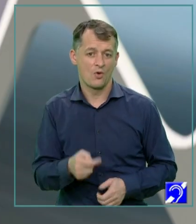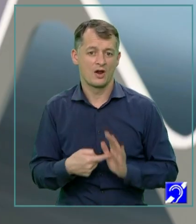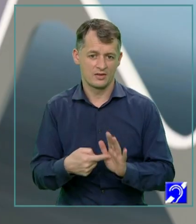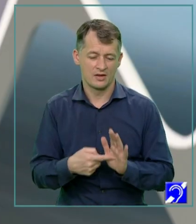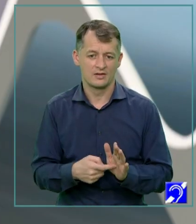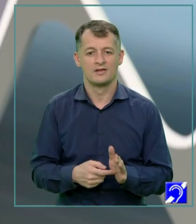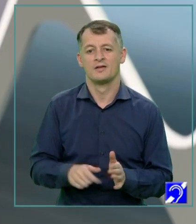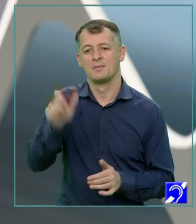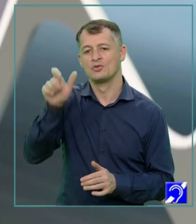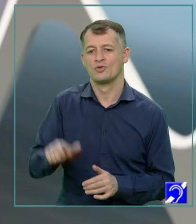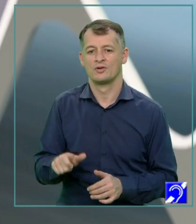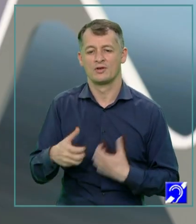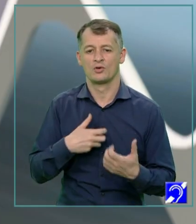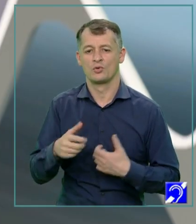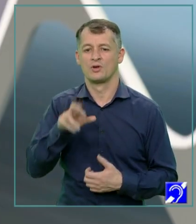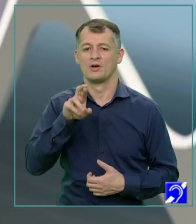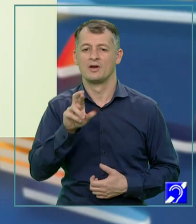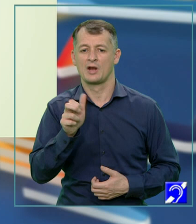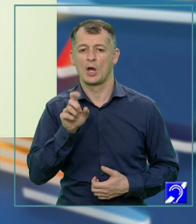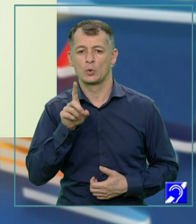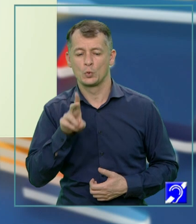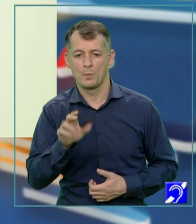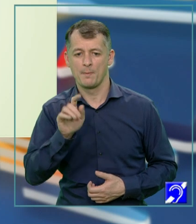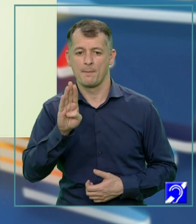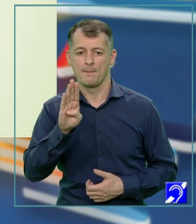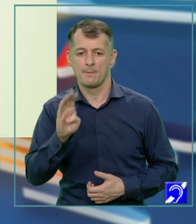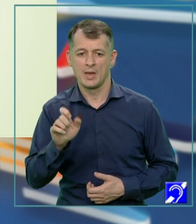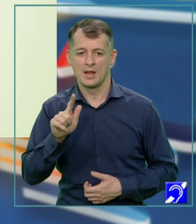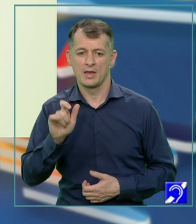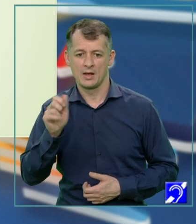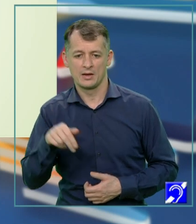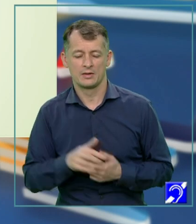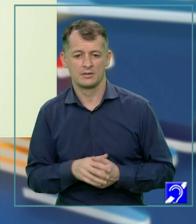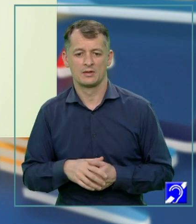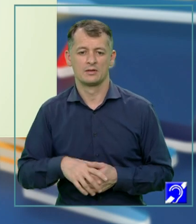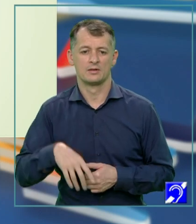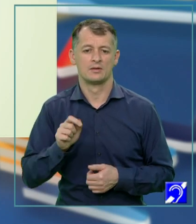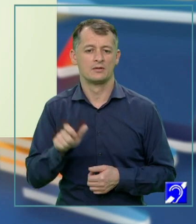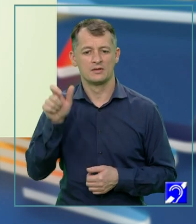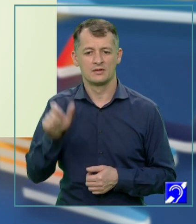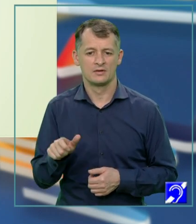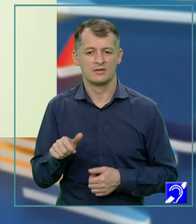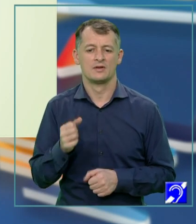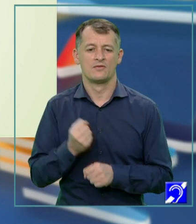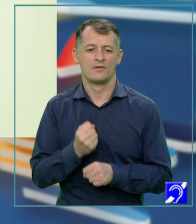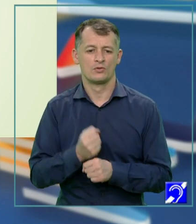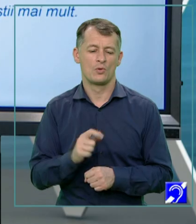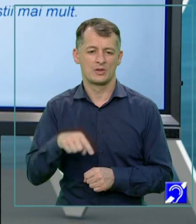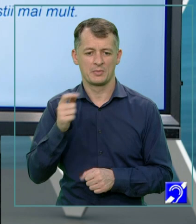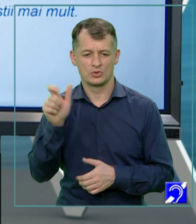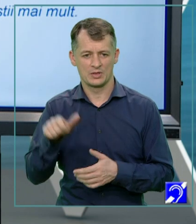pe maestrul Radu Beligan, profilul omului de teatru, într-un studiu, personajul în teatru de Valentin Silvestru.